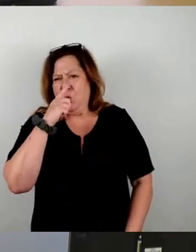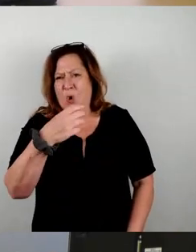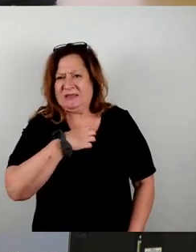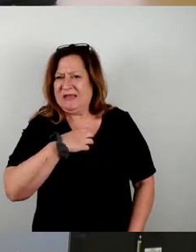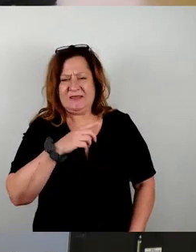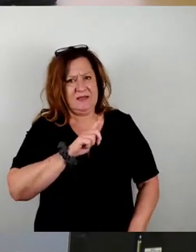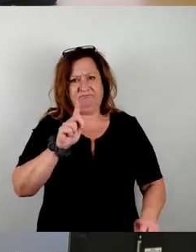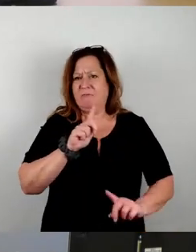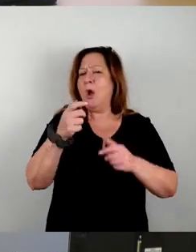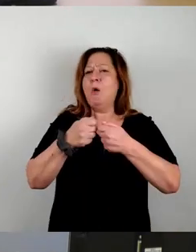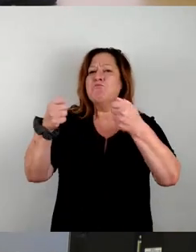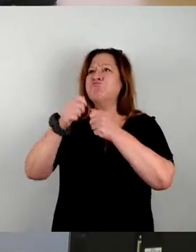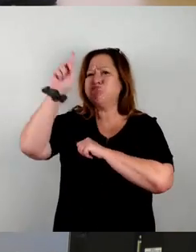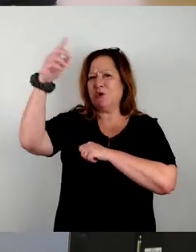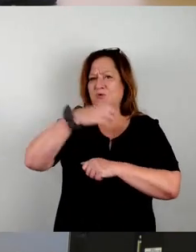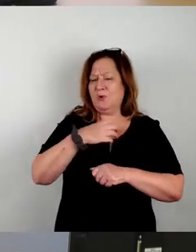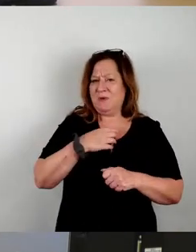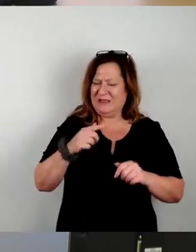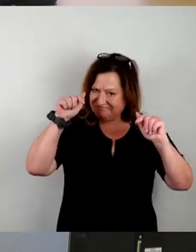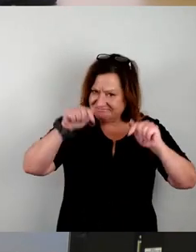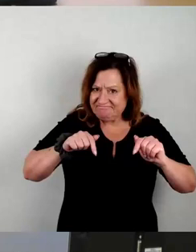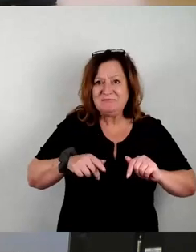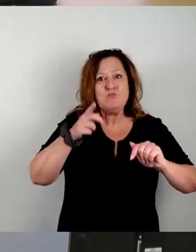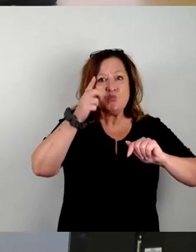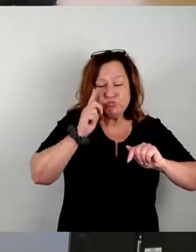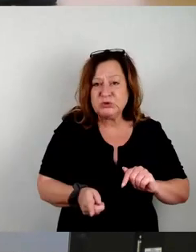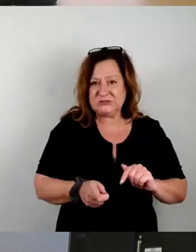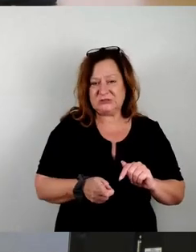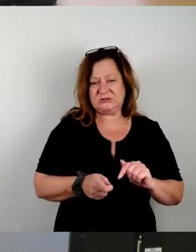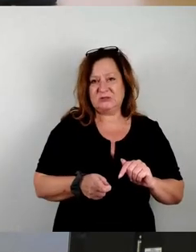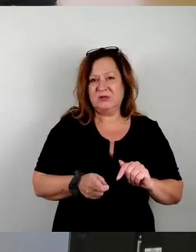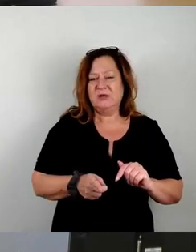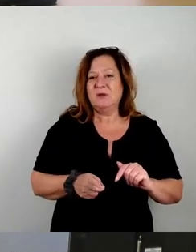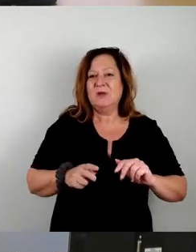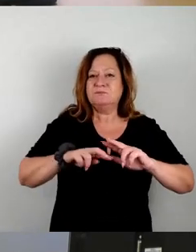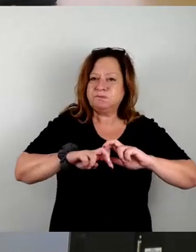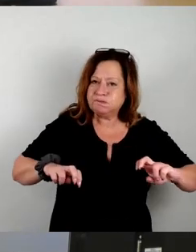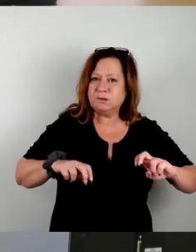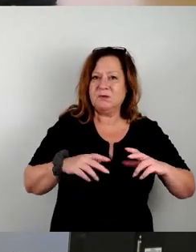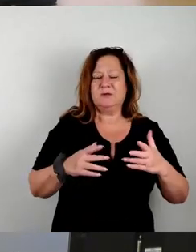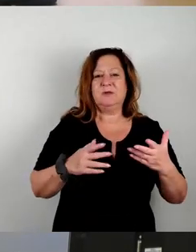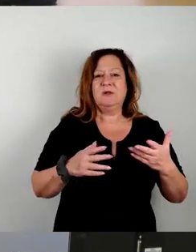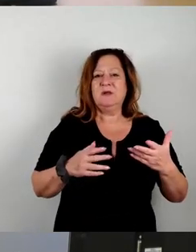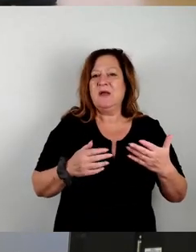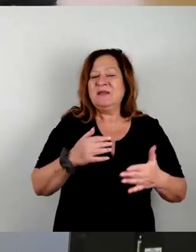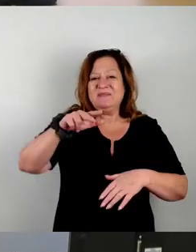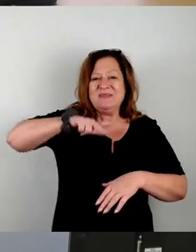Stelle gelöst werden. Wir müssen uns damit auseinandersetzen. Frau Siebmeicher hat das gesagt, dass da 12 bis 13 Millionen Euro fehlen.